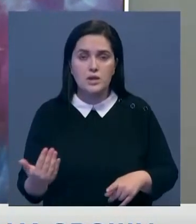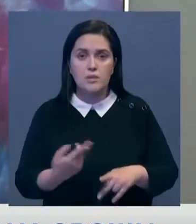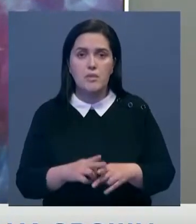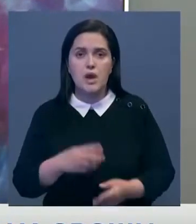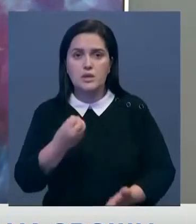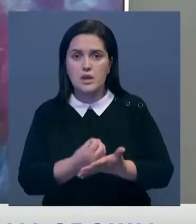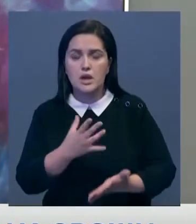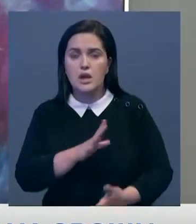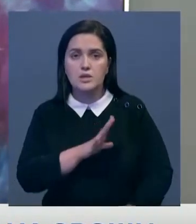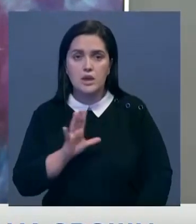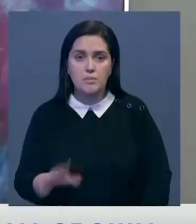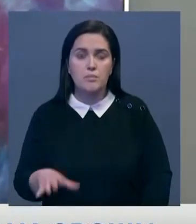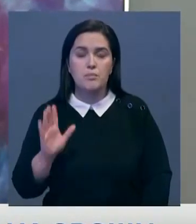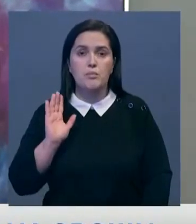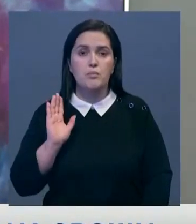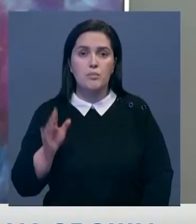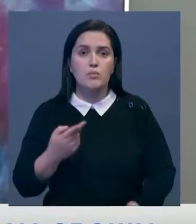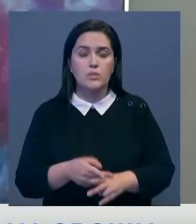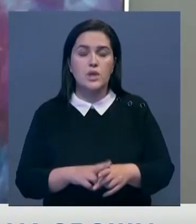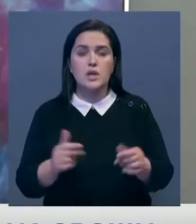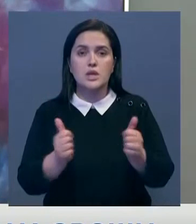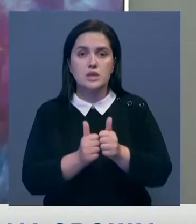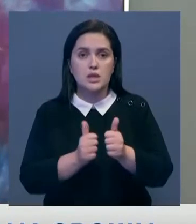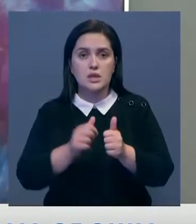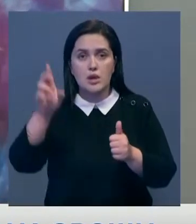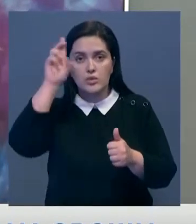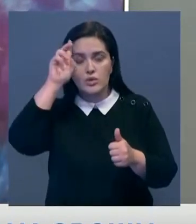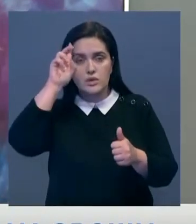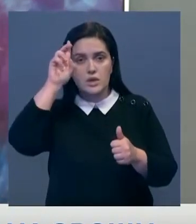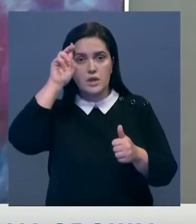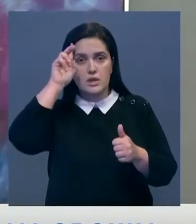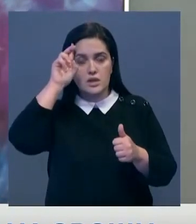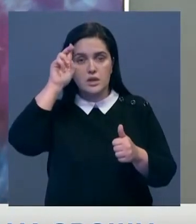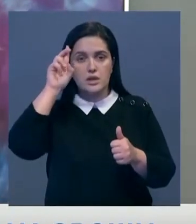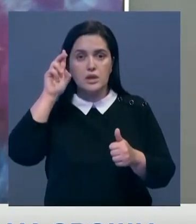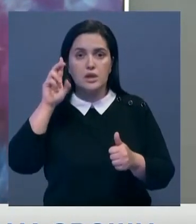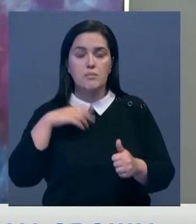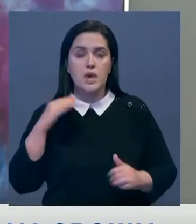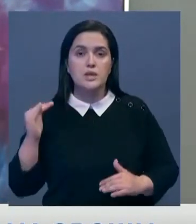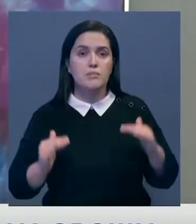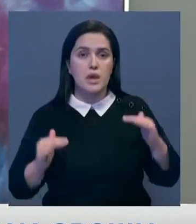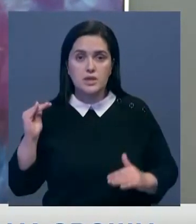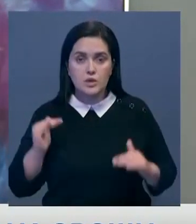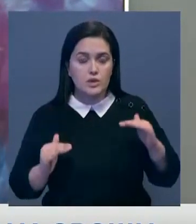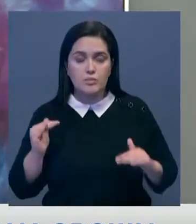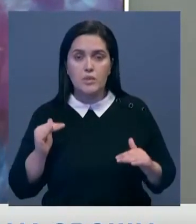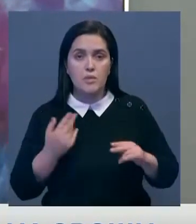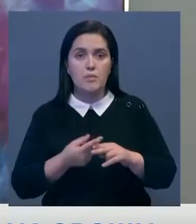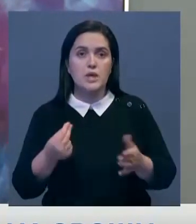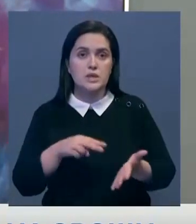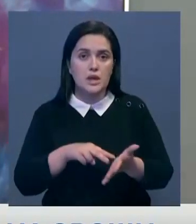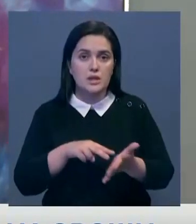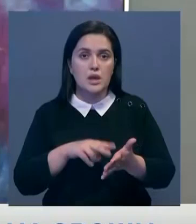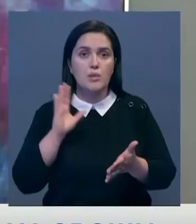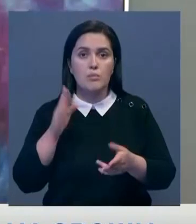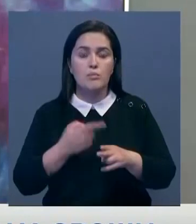дорогая не шла, будут приходить из соседних государств. И таким образом мы сбалансируем ценообразование,